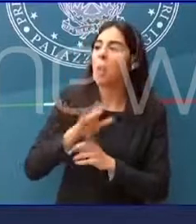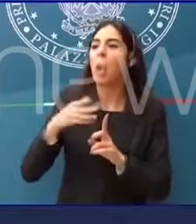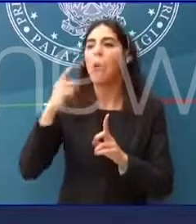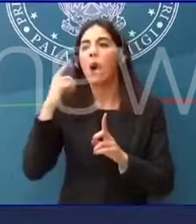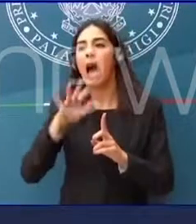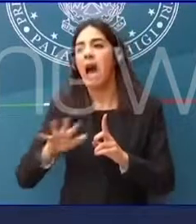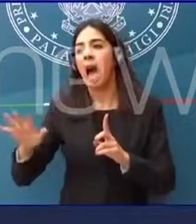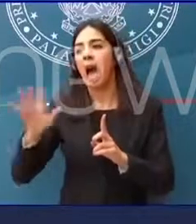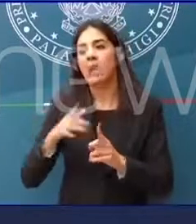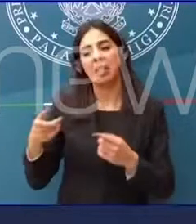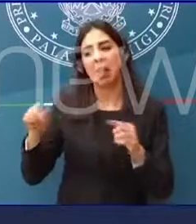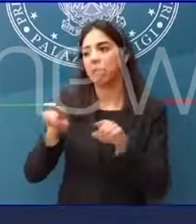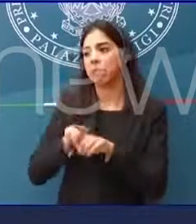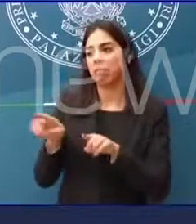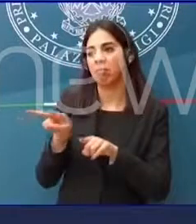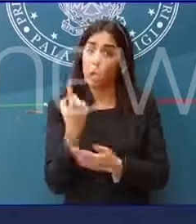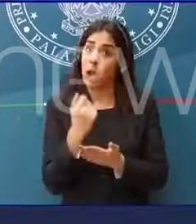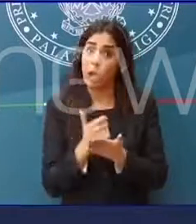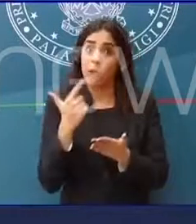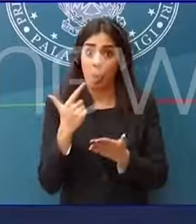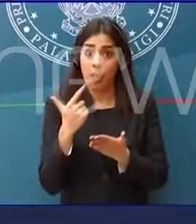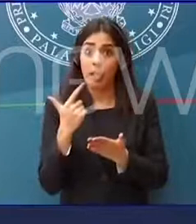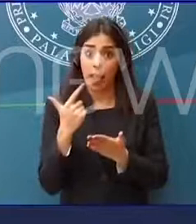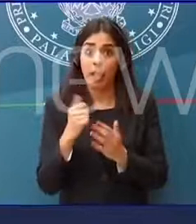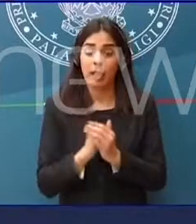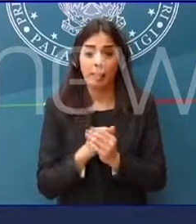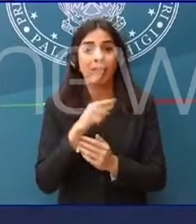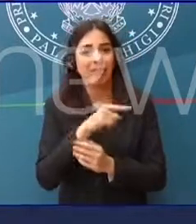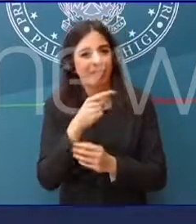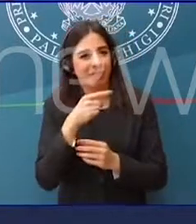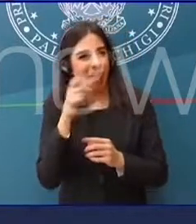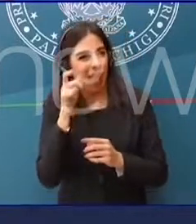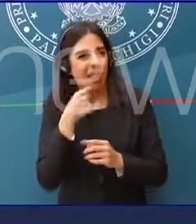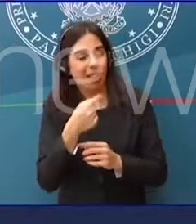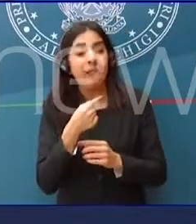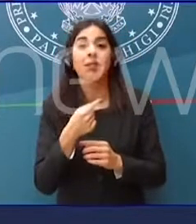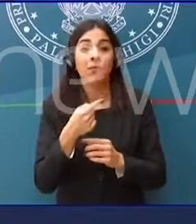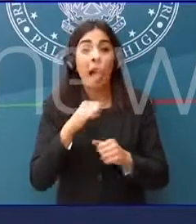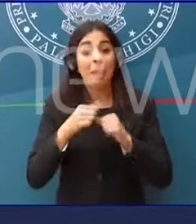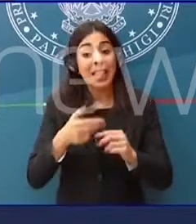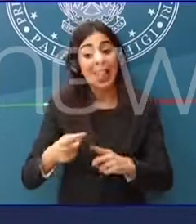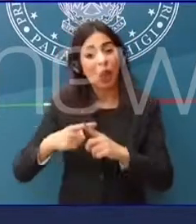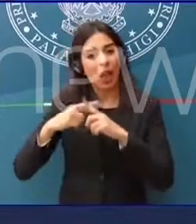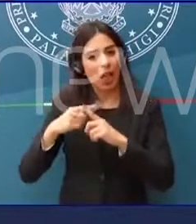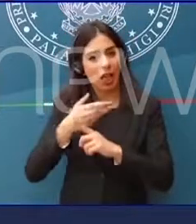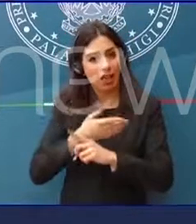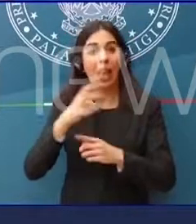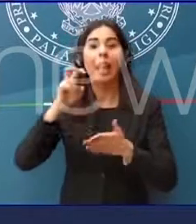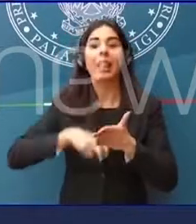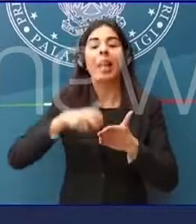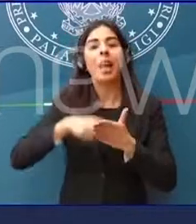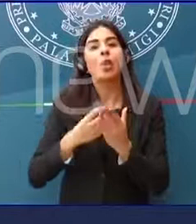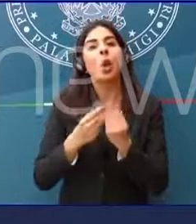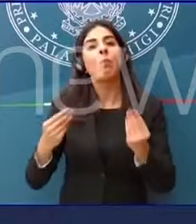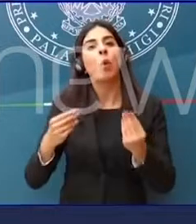fondamentale ed è l'Unione Europea. L'amministrazione precedente, in tema di tassazione delle multinazionali